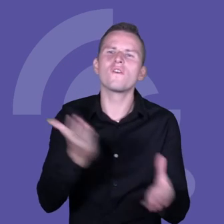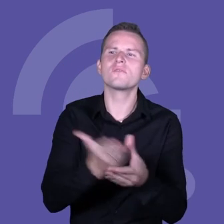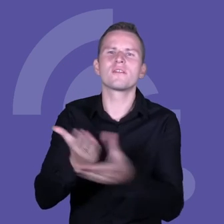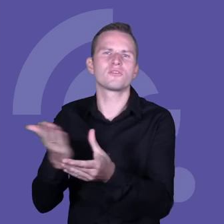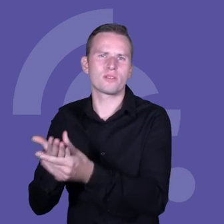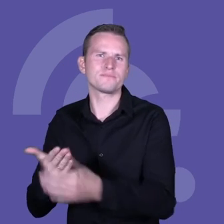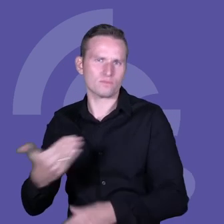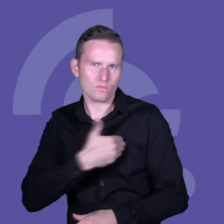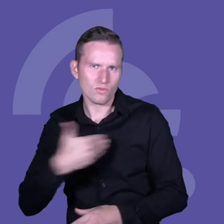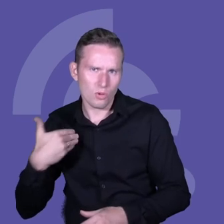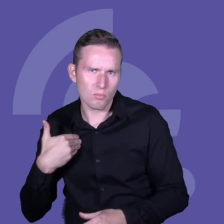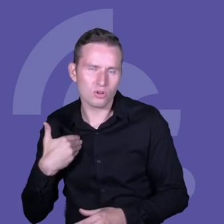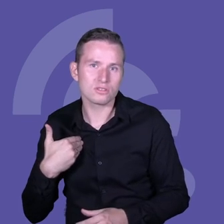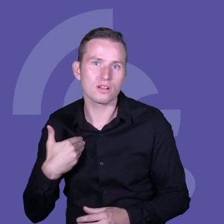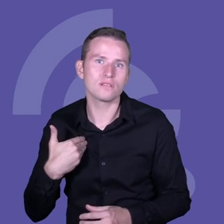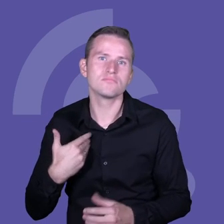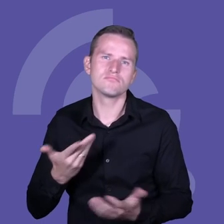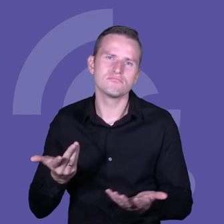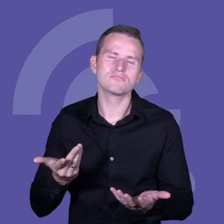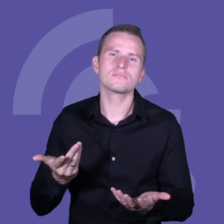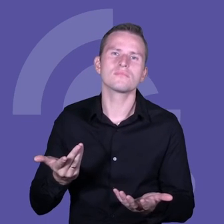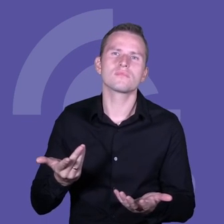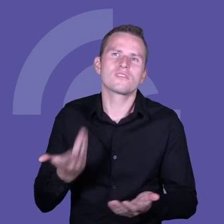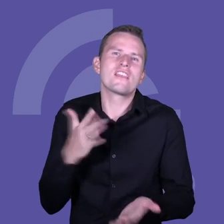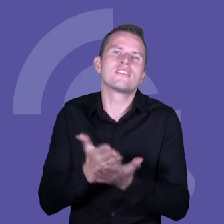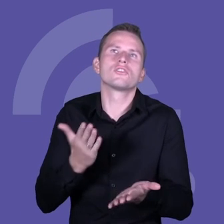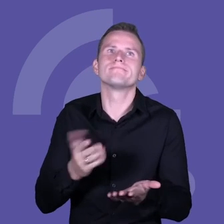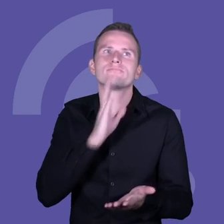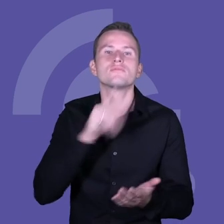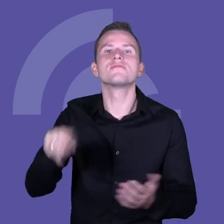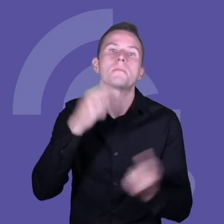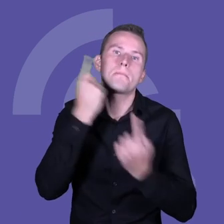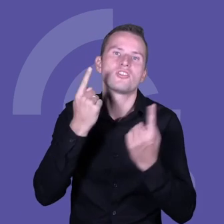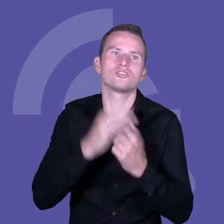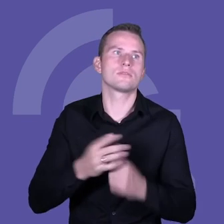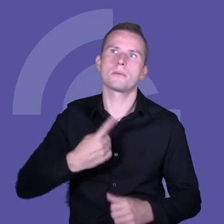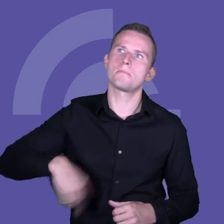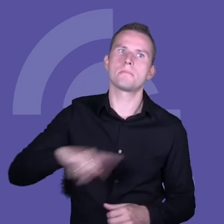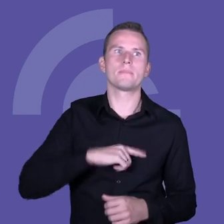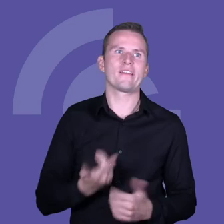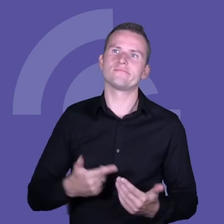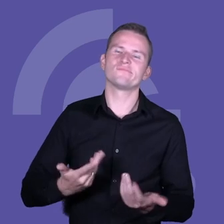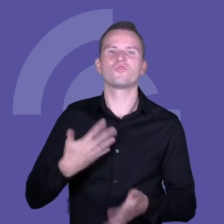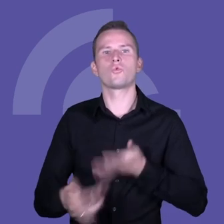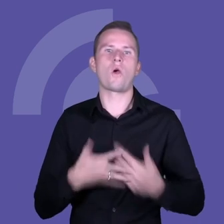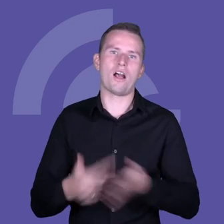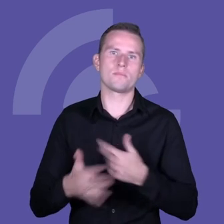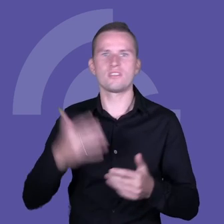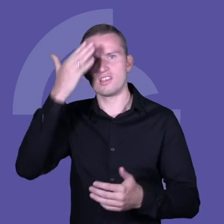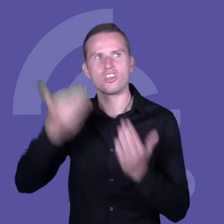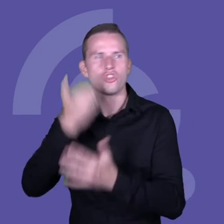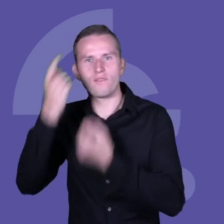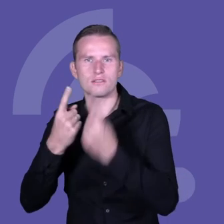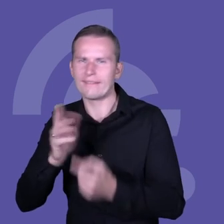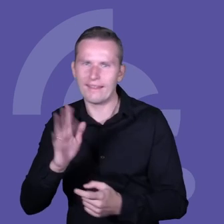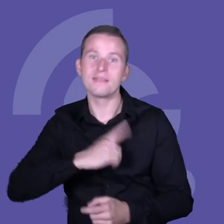tak, że to tylko my jesteśmy, że żeby państwo nie wyszli z z przedstawiczeniem, że ja myślę, że my jesteśmy beznadziejni w innowacjach. Nie, jesteśmy dobrze, ale